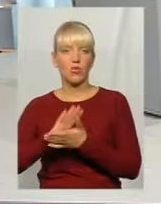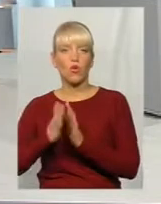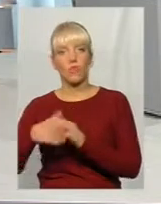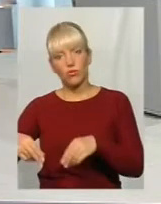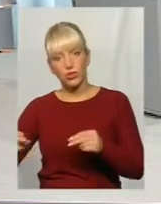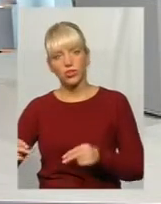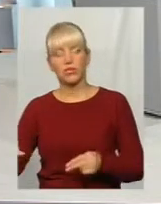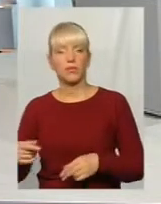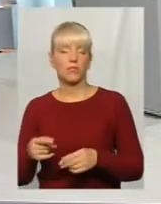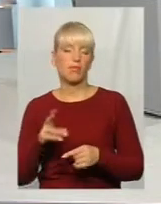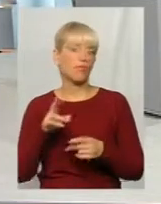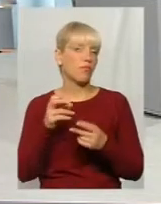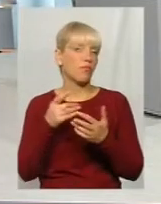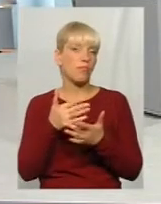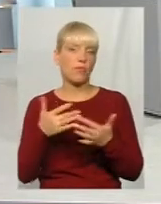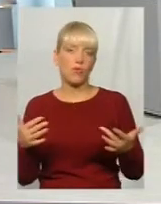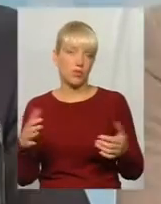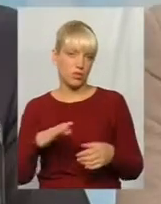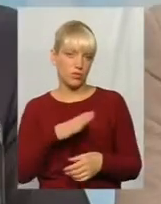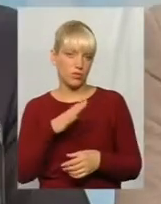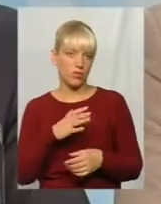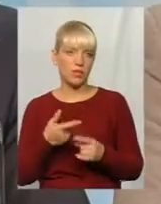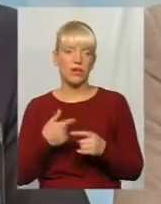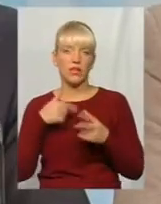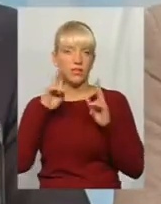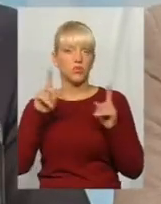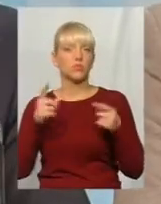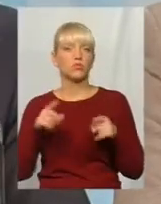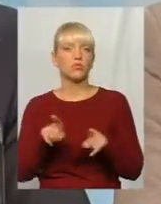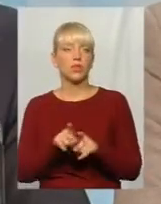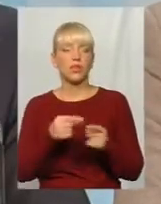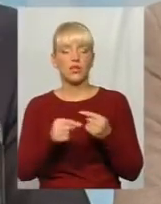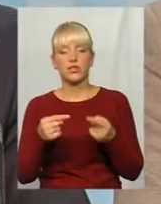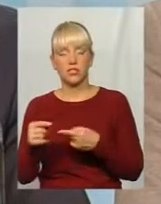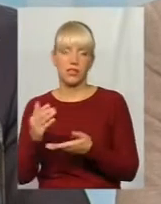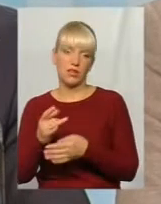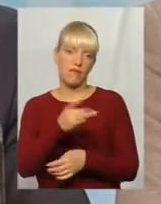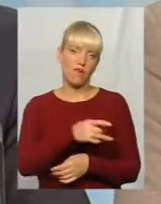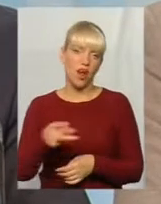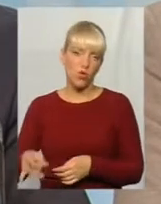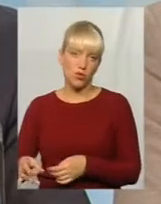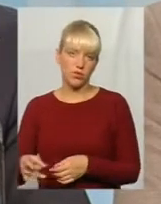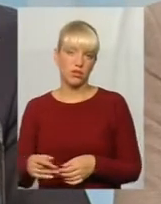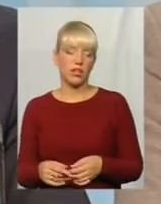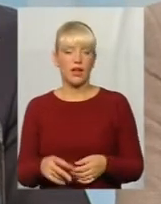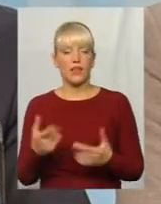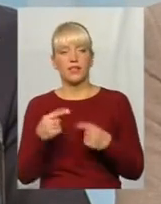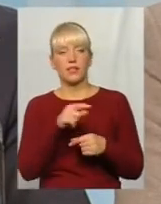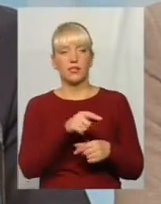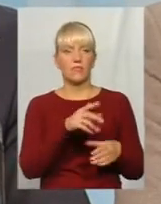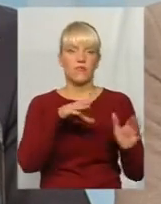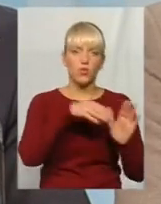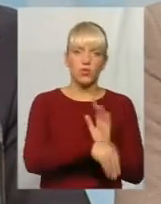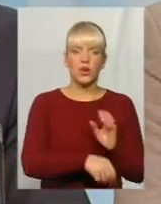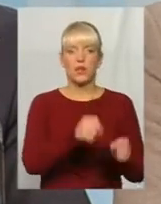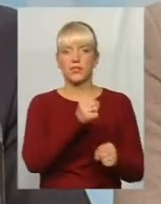Абсолютно по-різному. Я не знаю, чому така різниця в різних районах. В якомусь районі всі підключаються, працюють, між